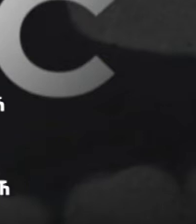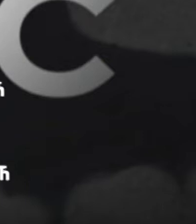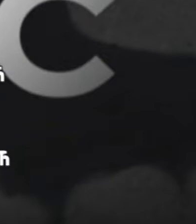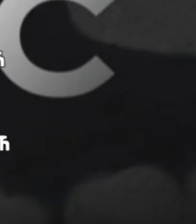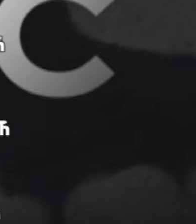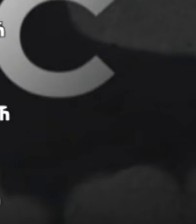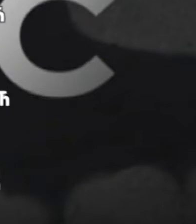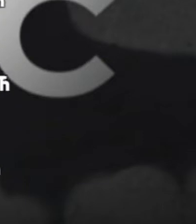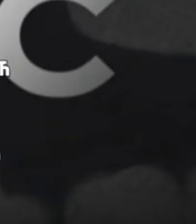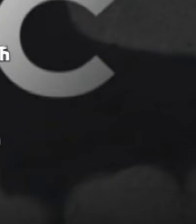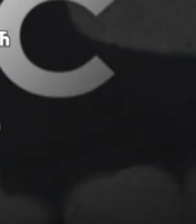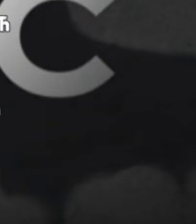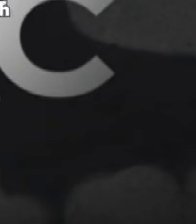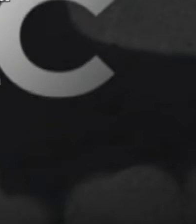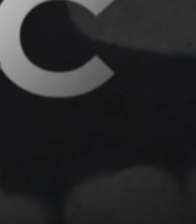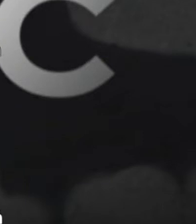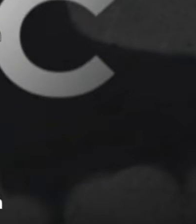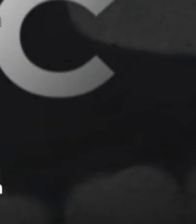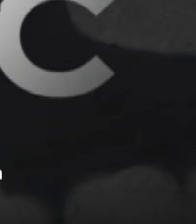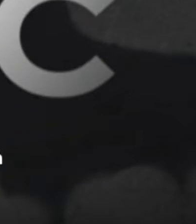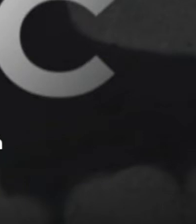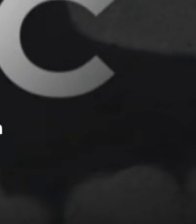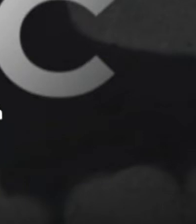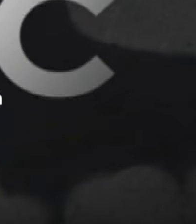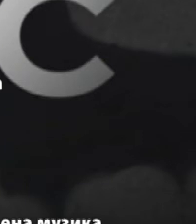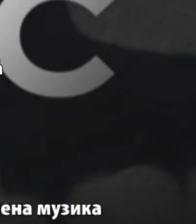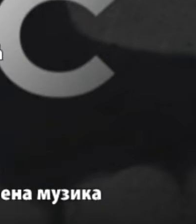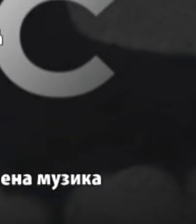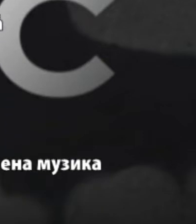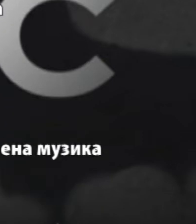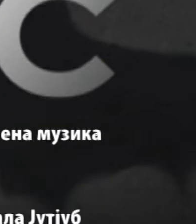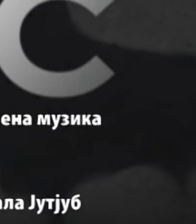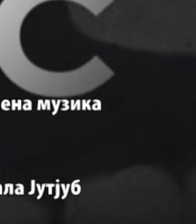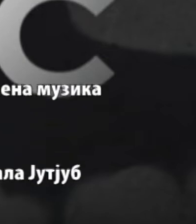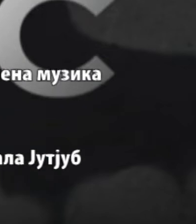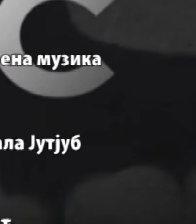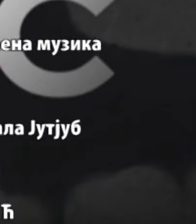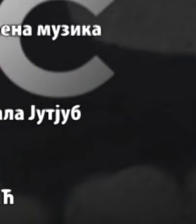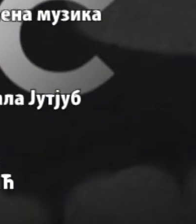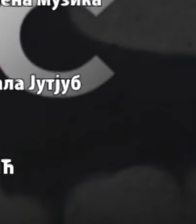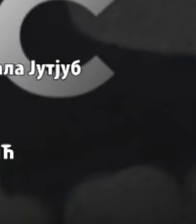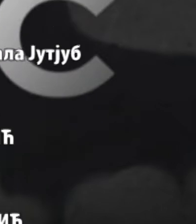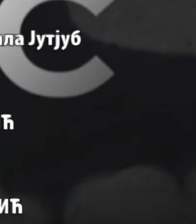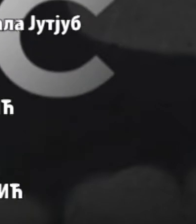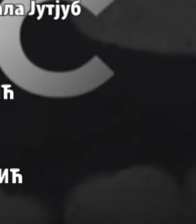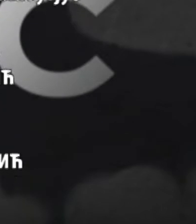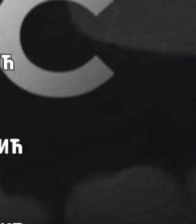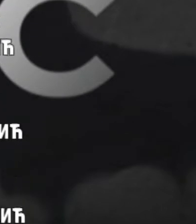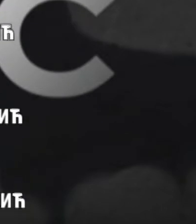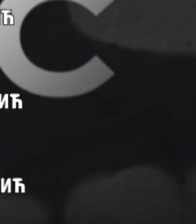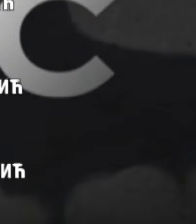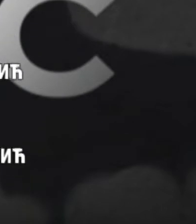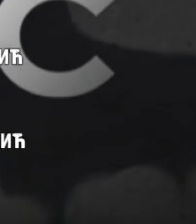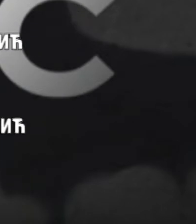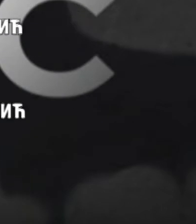bude. Ovo je kuća za nas. Ovo je kuća za sve